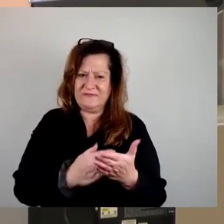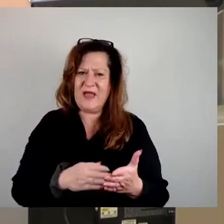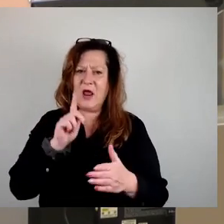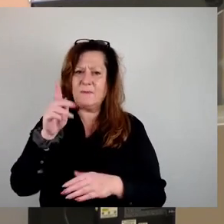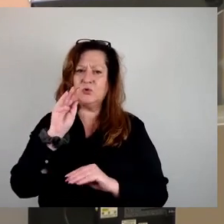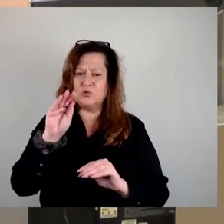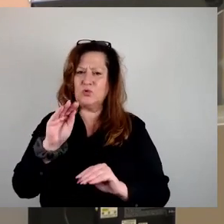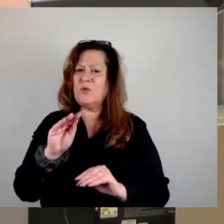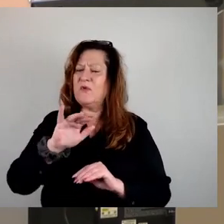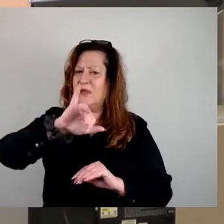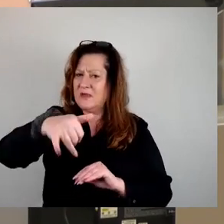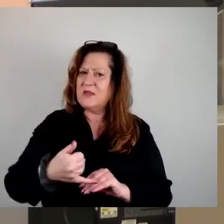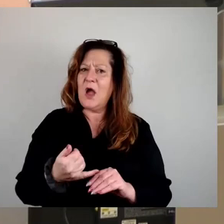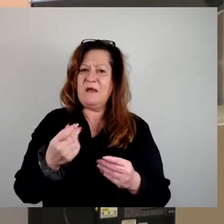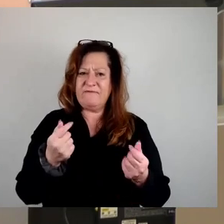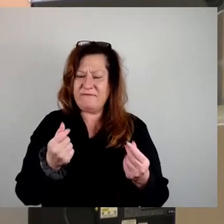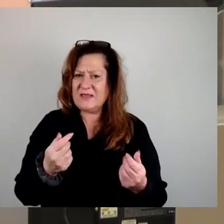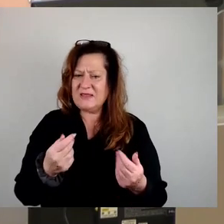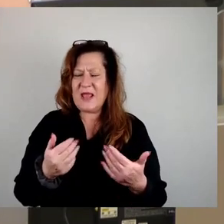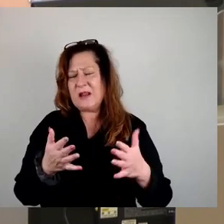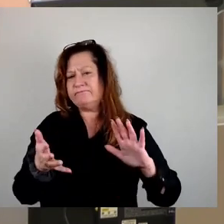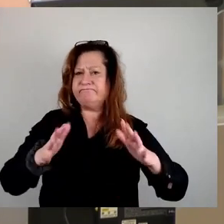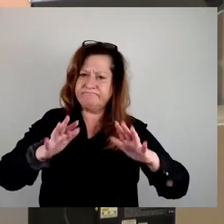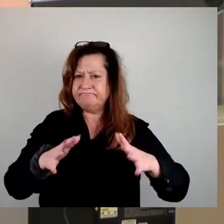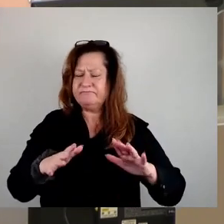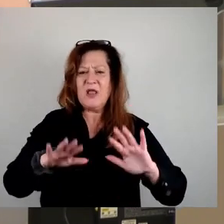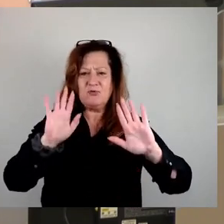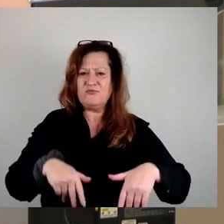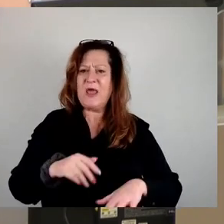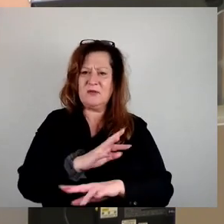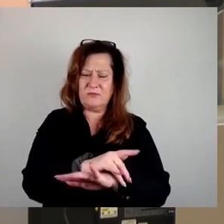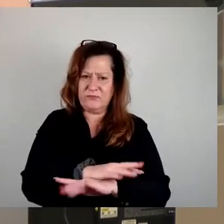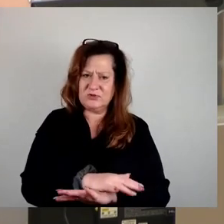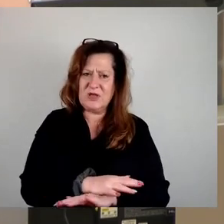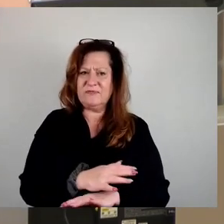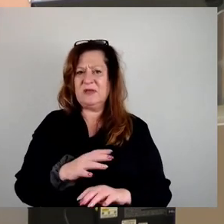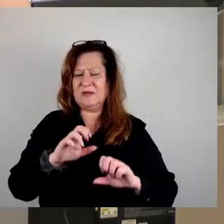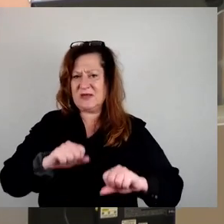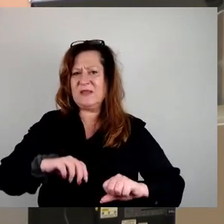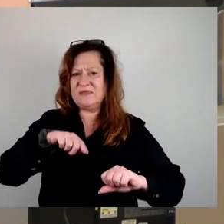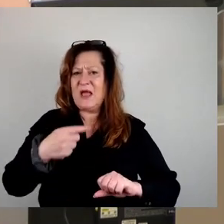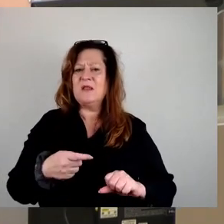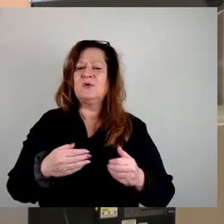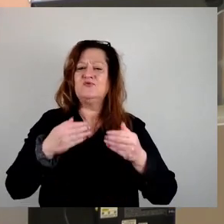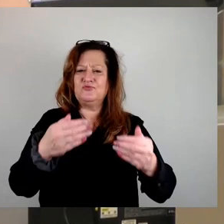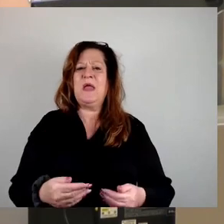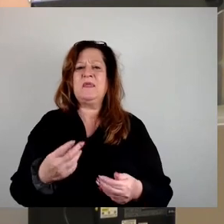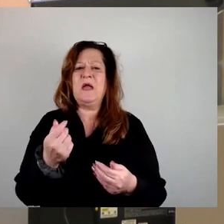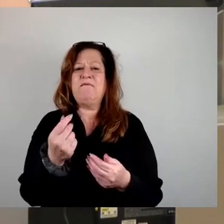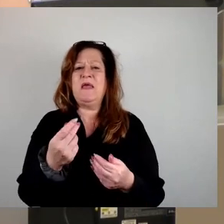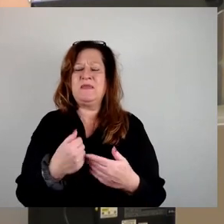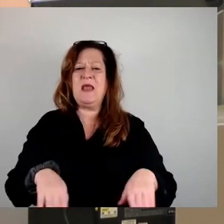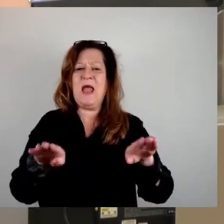finanzieller Stelle zu unseriös werden und schlecht wirtschaften, hätte man dann wieder spätere finanzielle Ausgleichsmöglichkeiten als Backup.